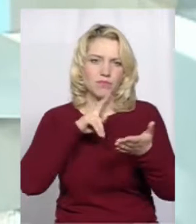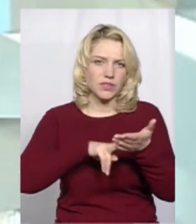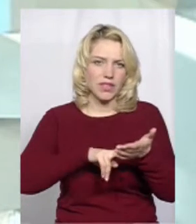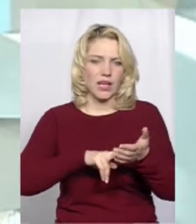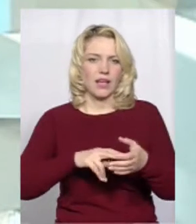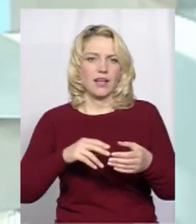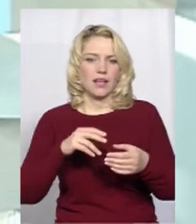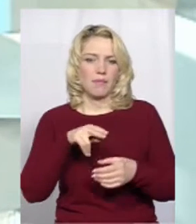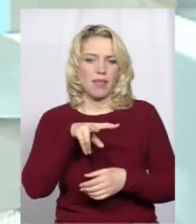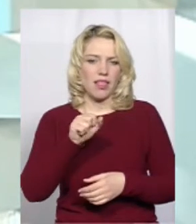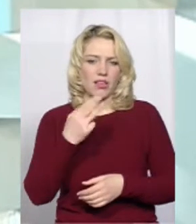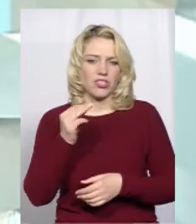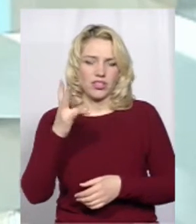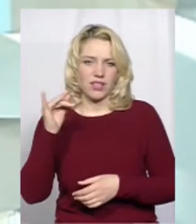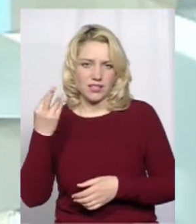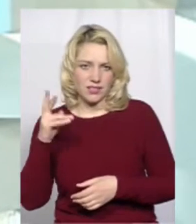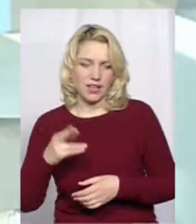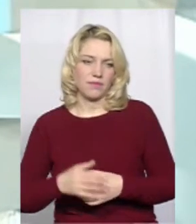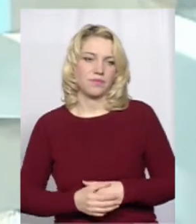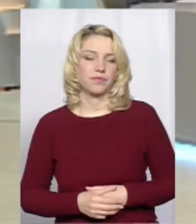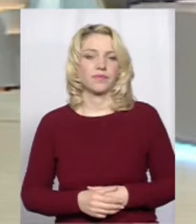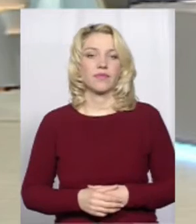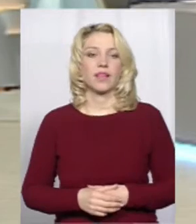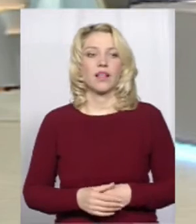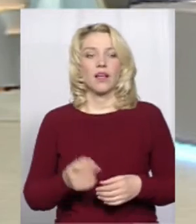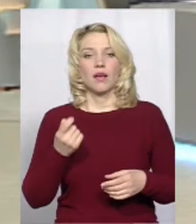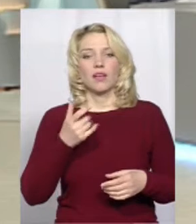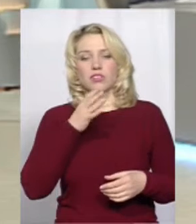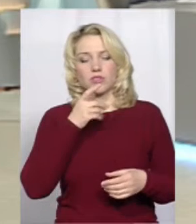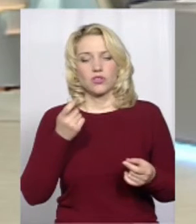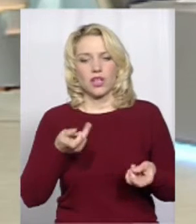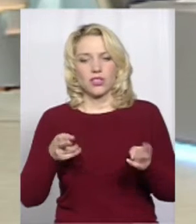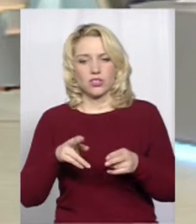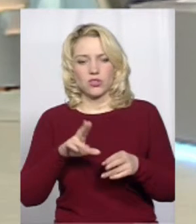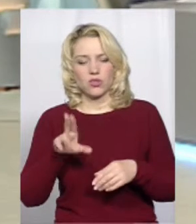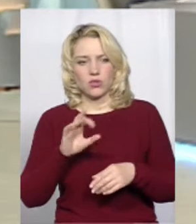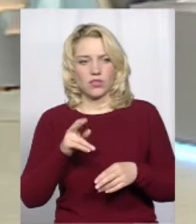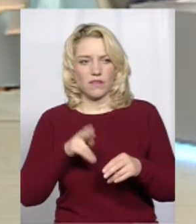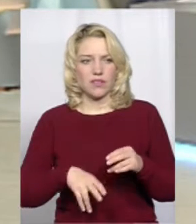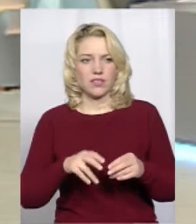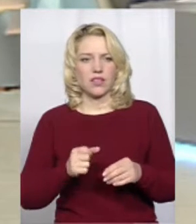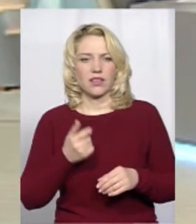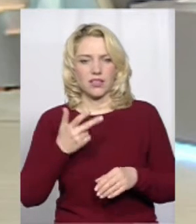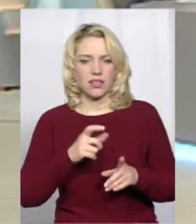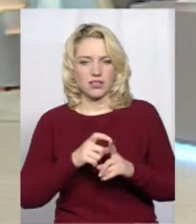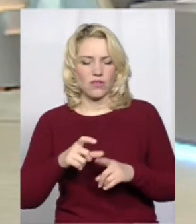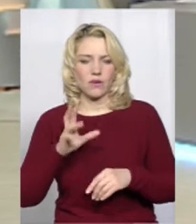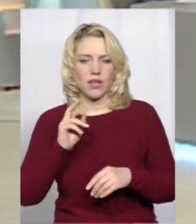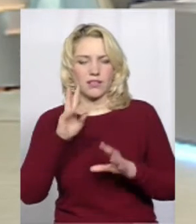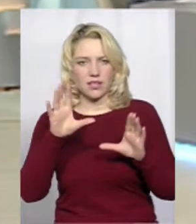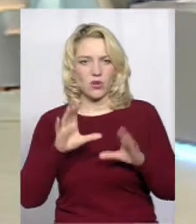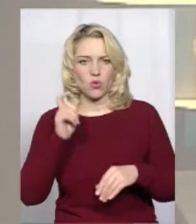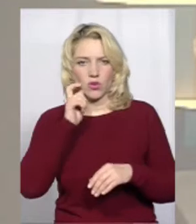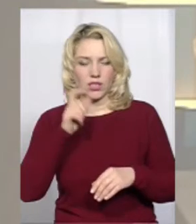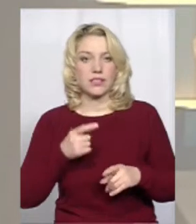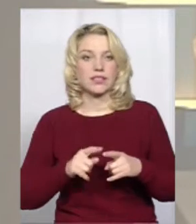Воскресіння Христове, і далі долучатися до обіднавчого. Дуже мало часу до завершення, буквально кількома словами, от як за законодавством